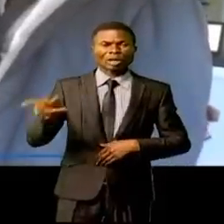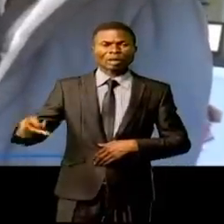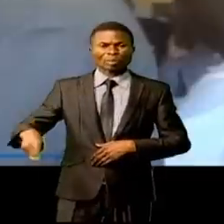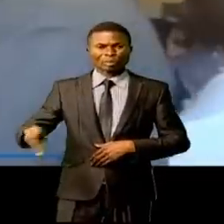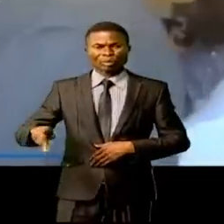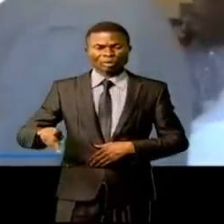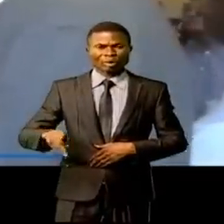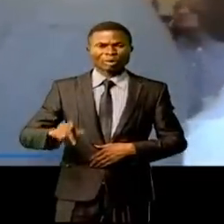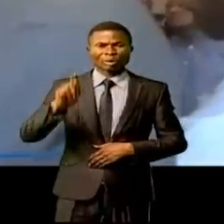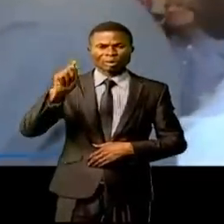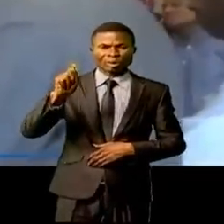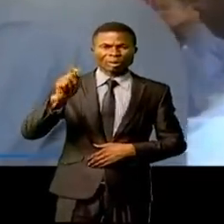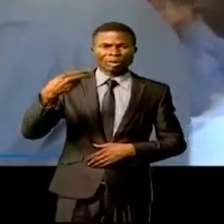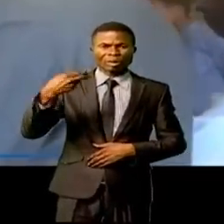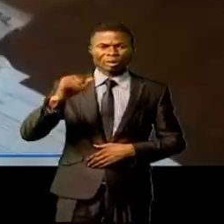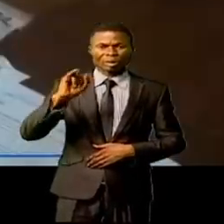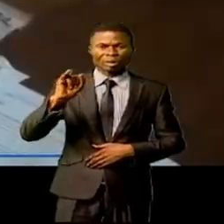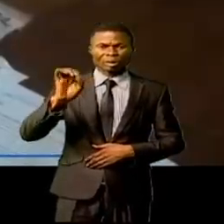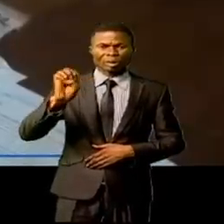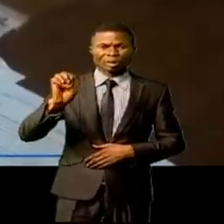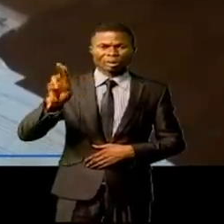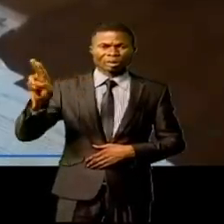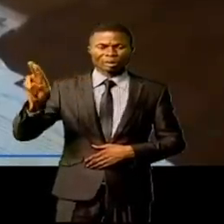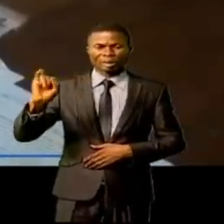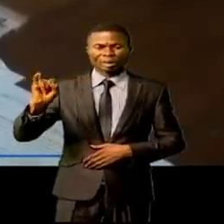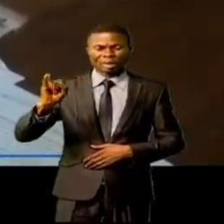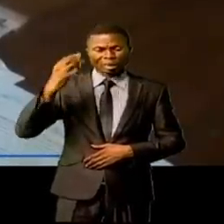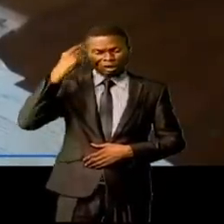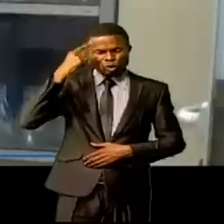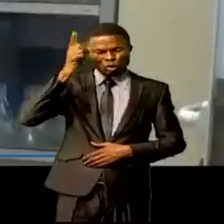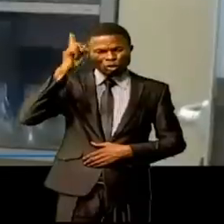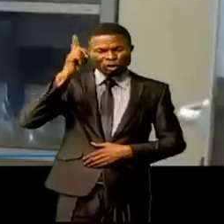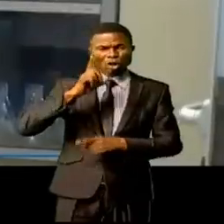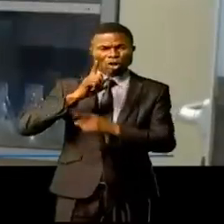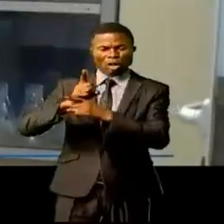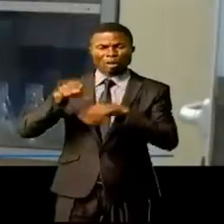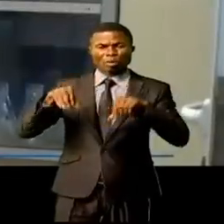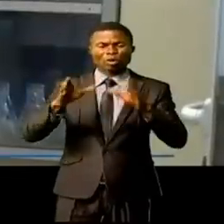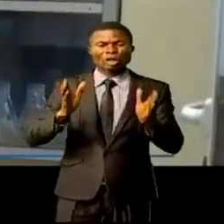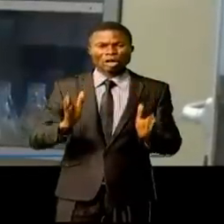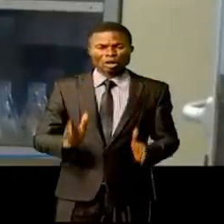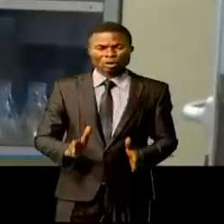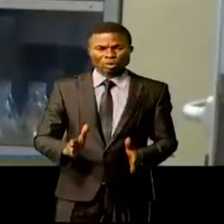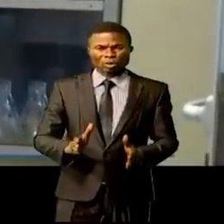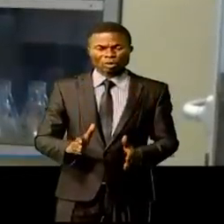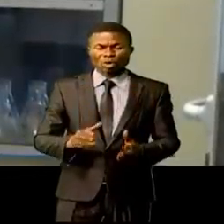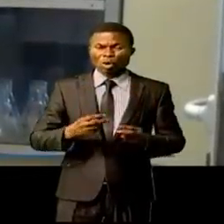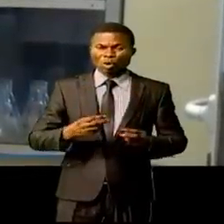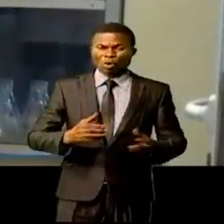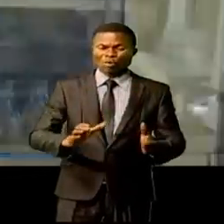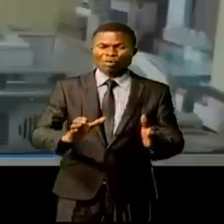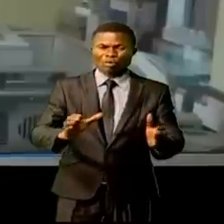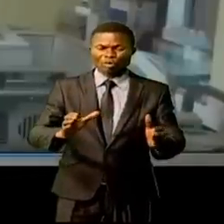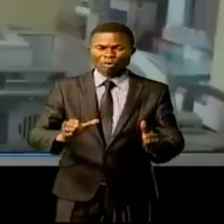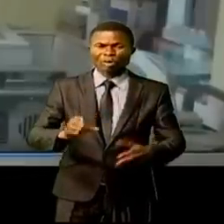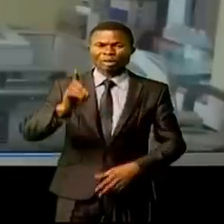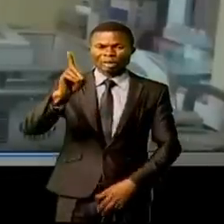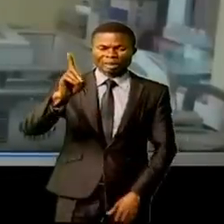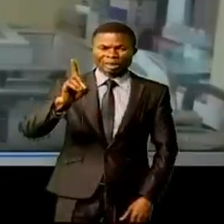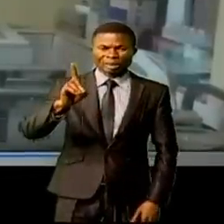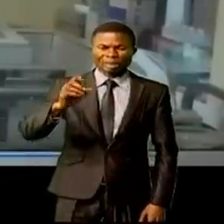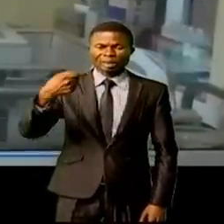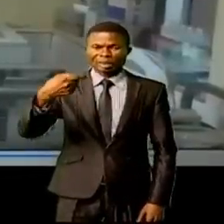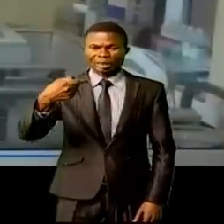Thierry Mwengue Kabambi. Les soucis majeurs de protéger les Congolais a poussé le DGAI de l'OCC